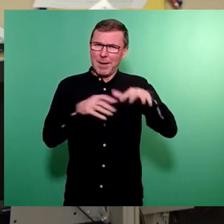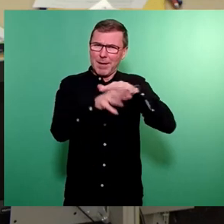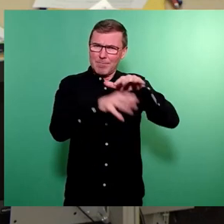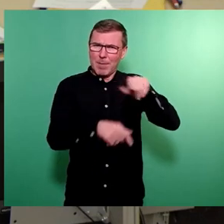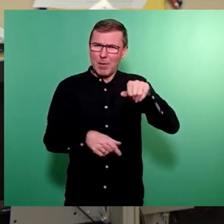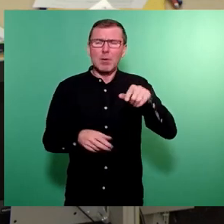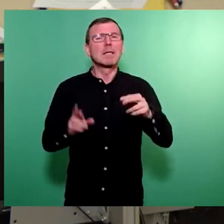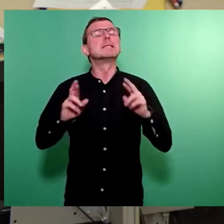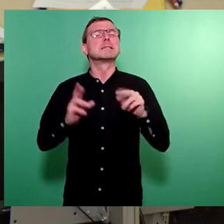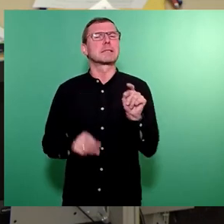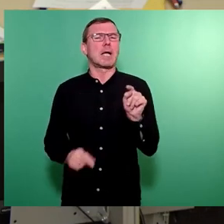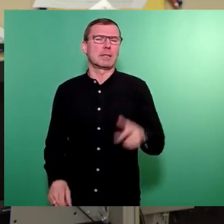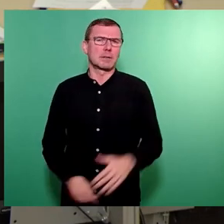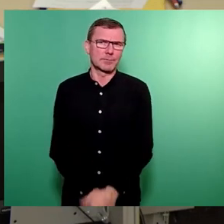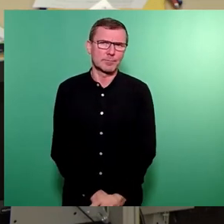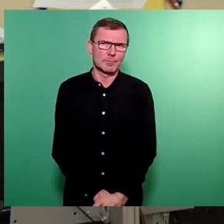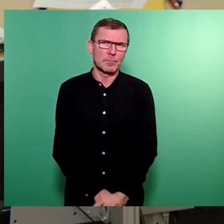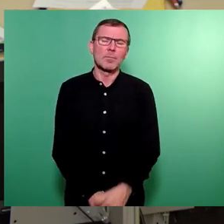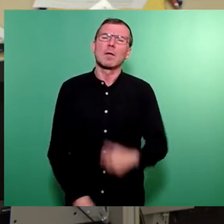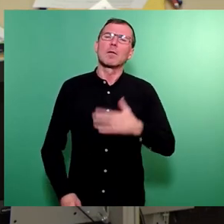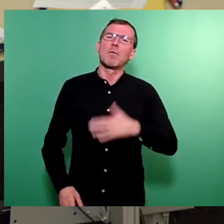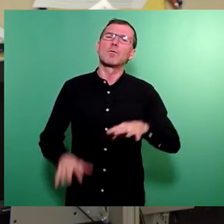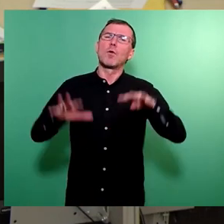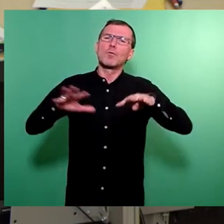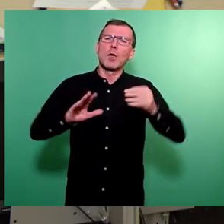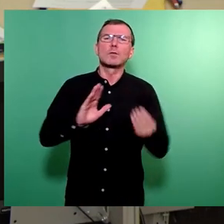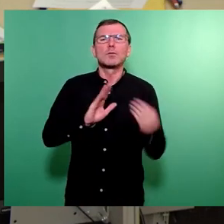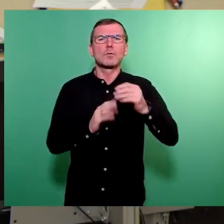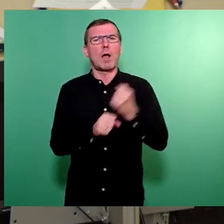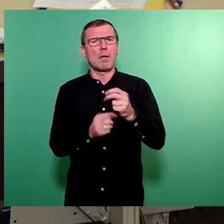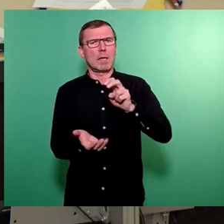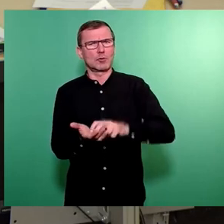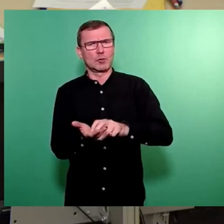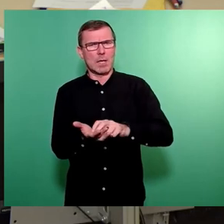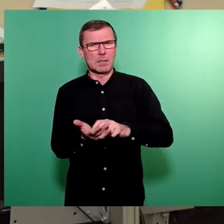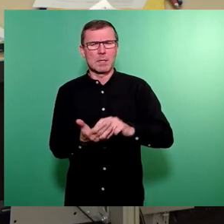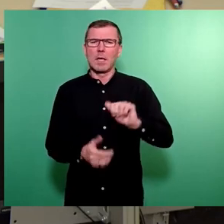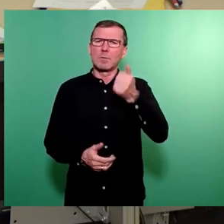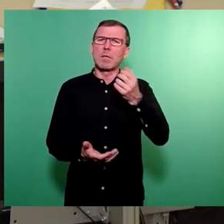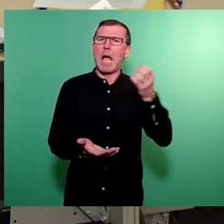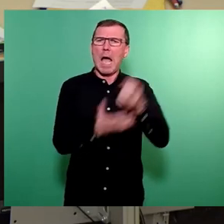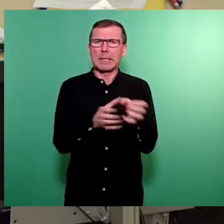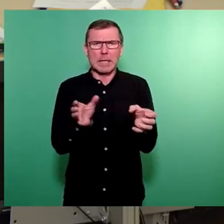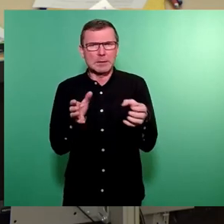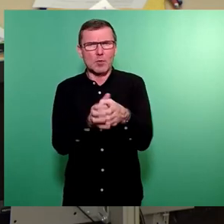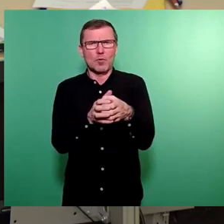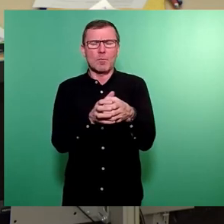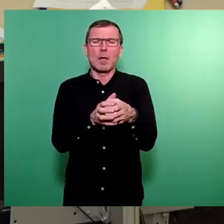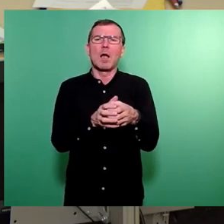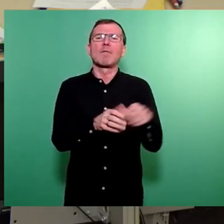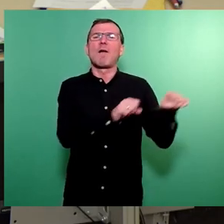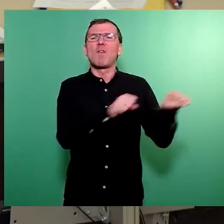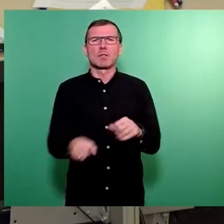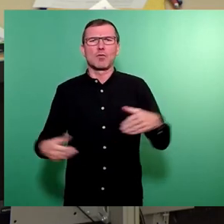die Sicherheit. Wir wollen 19 zusätzliche Stellen in der besonderen Einsatzgruppe des Gemeindlichen Vollzugsdienstes schaffen, mehr